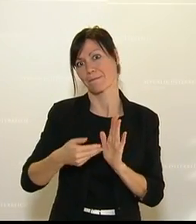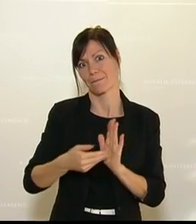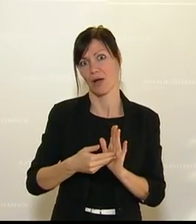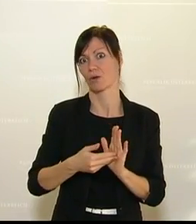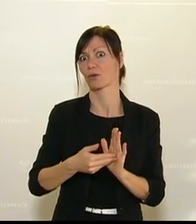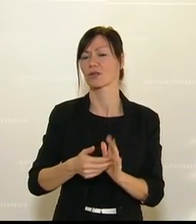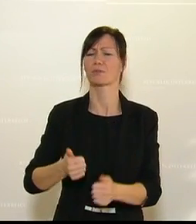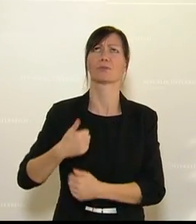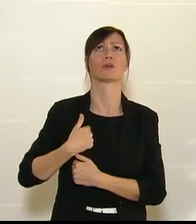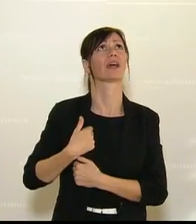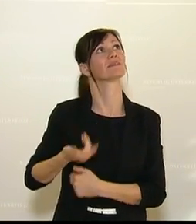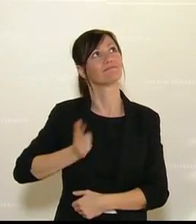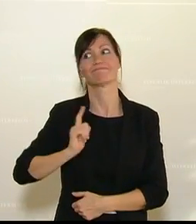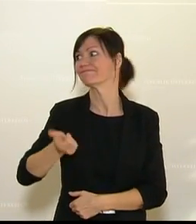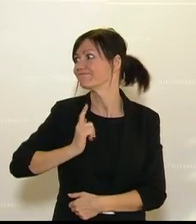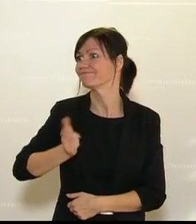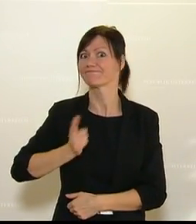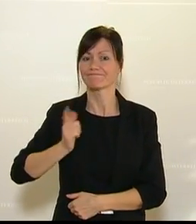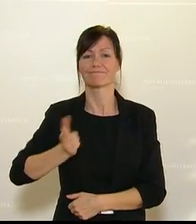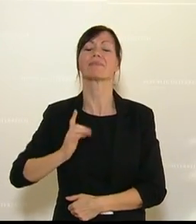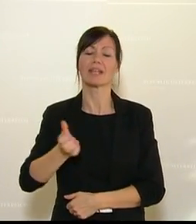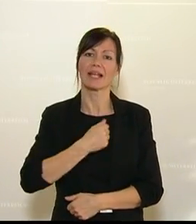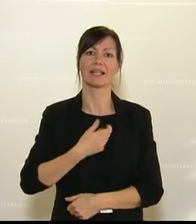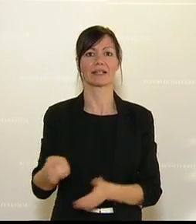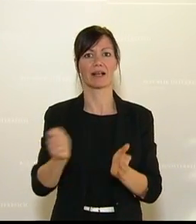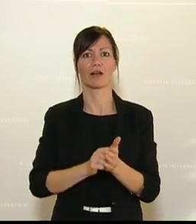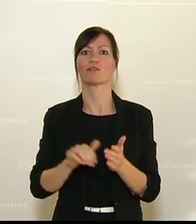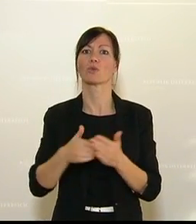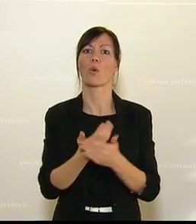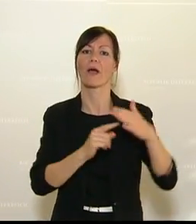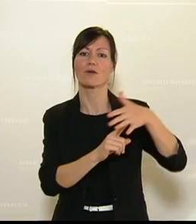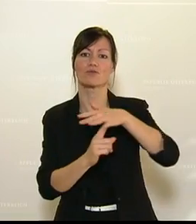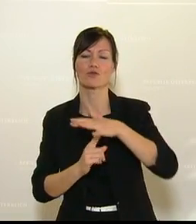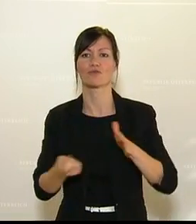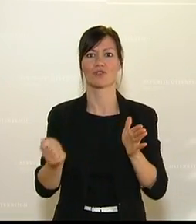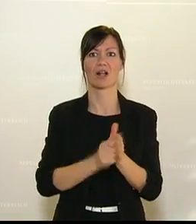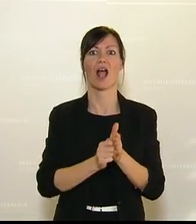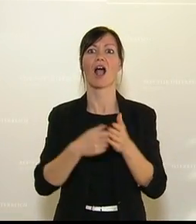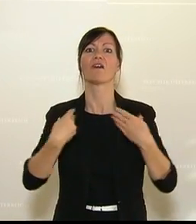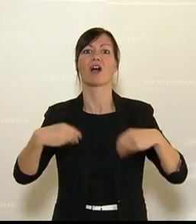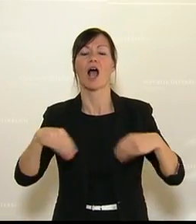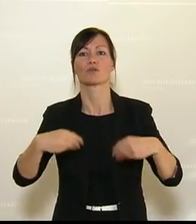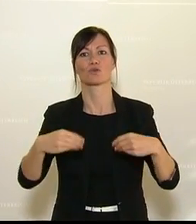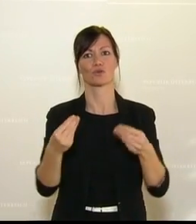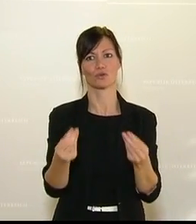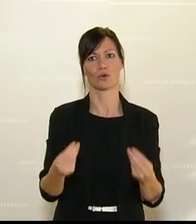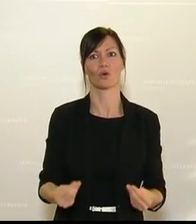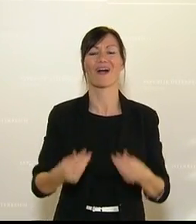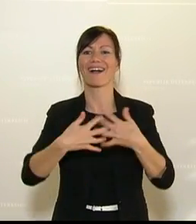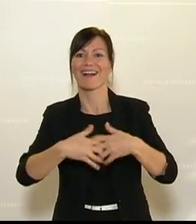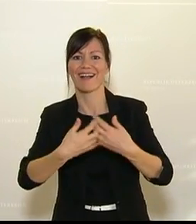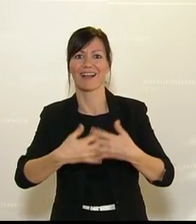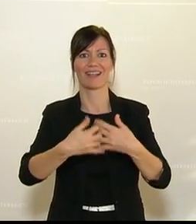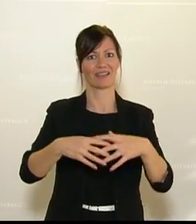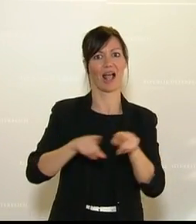unser Herr schon so lange wartet. Wir beschaffen neue Hubschrauber, Fahrzeuge, Ausrüstung und Geräte. Wir investieren in die Infrastruktur.